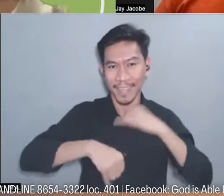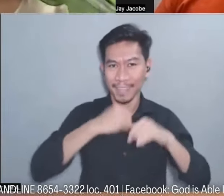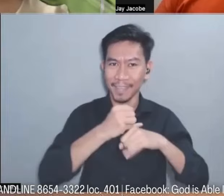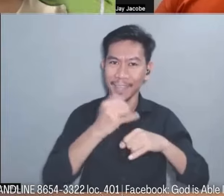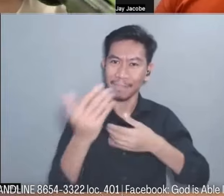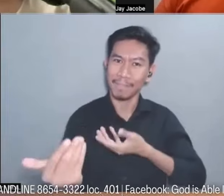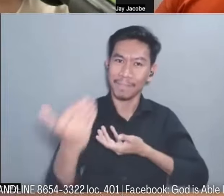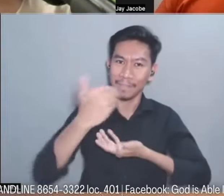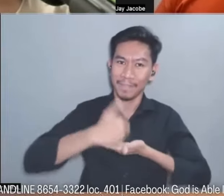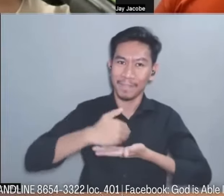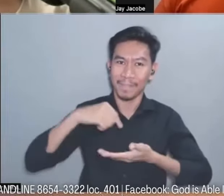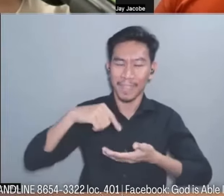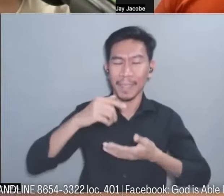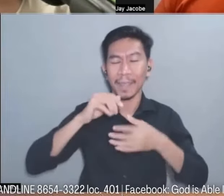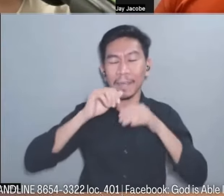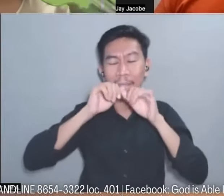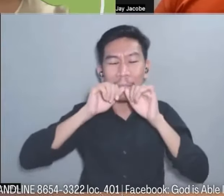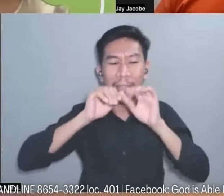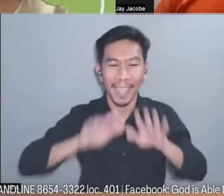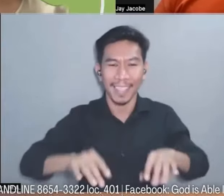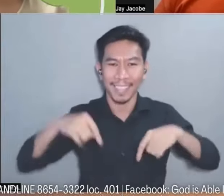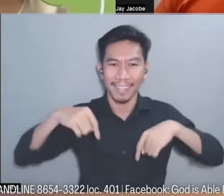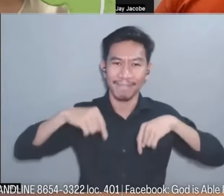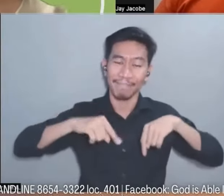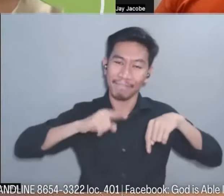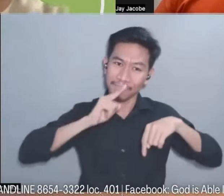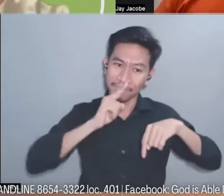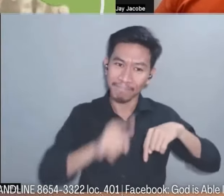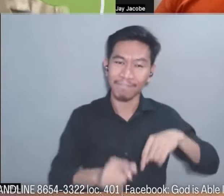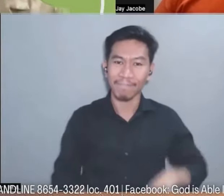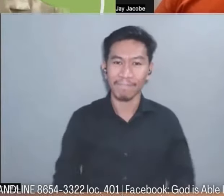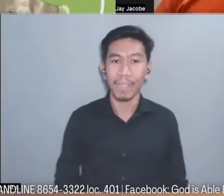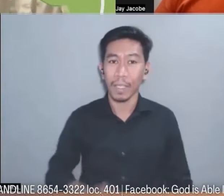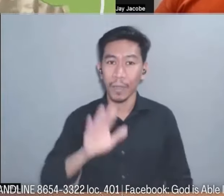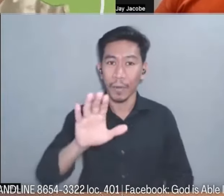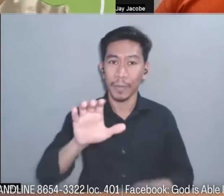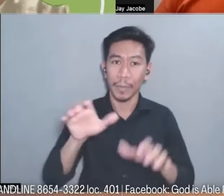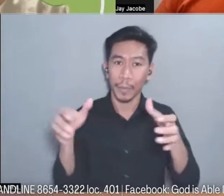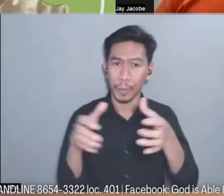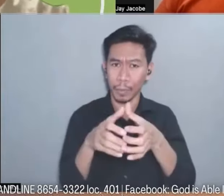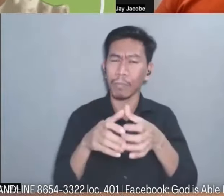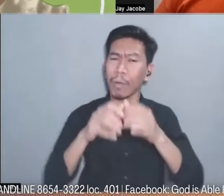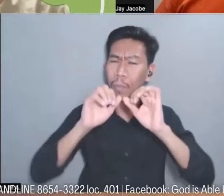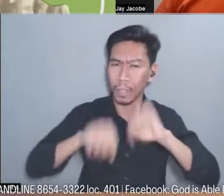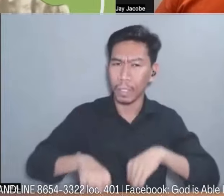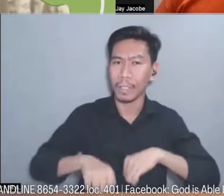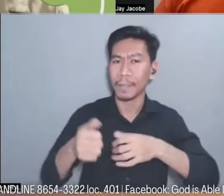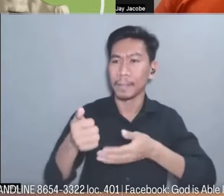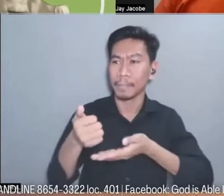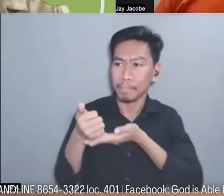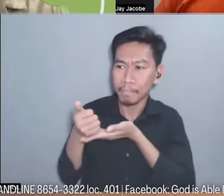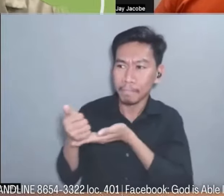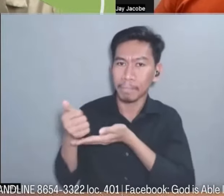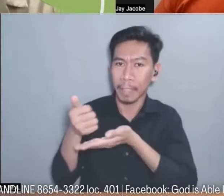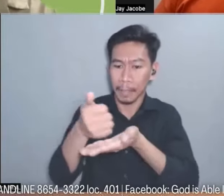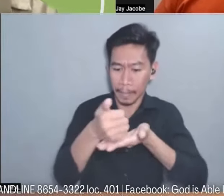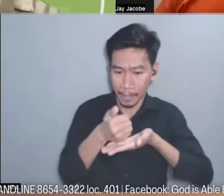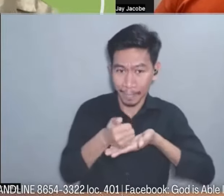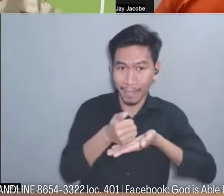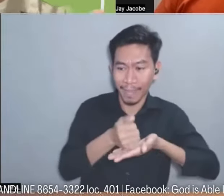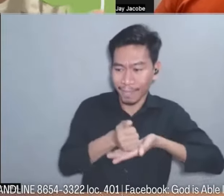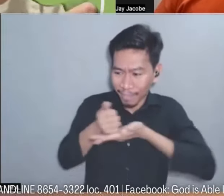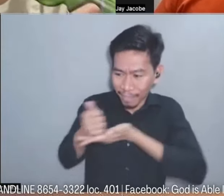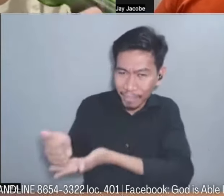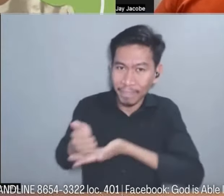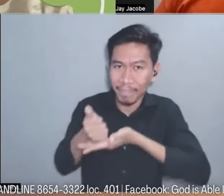by you sa pamagitan po ninyo ay makakatulong po tayo sa ating mga kapatiran at